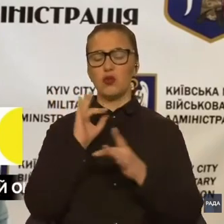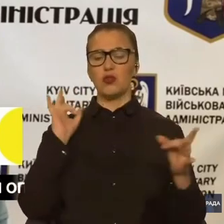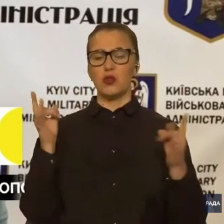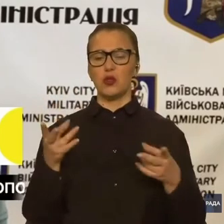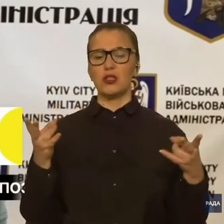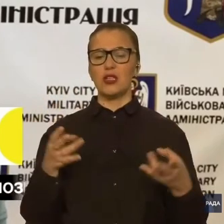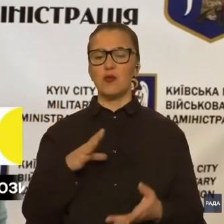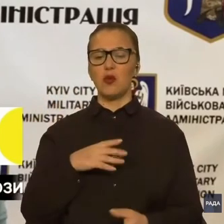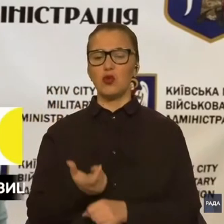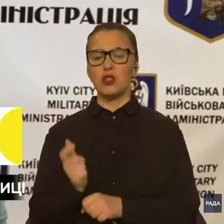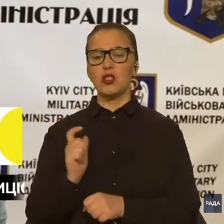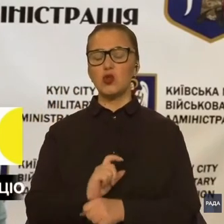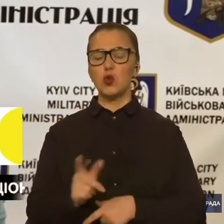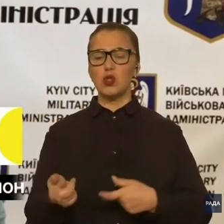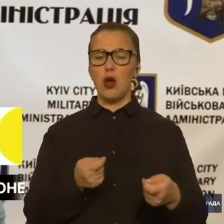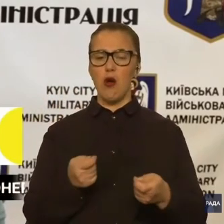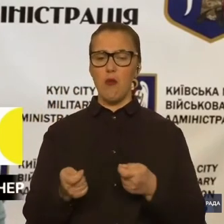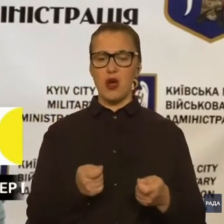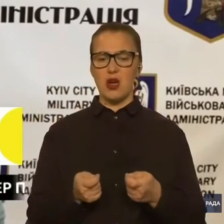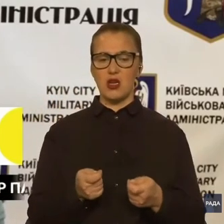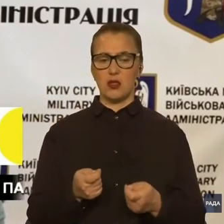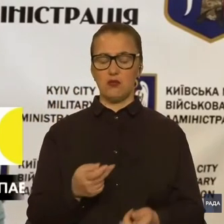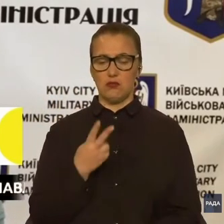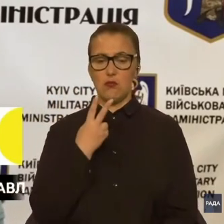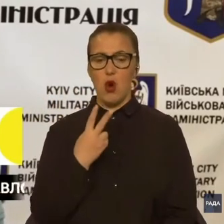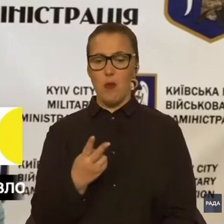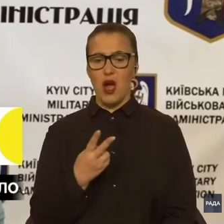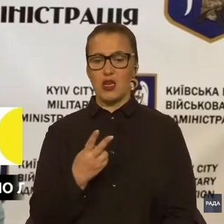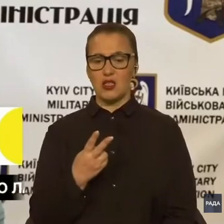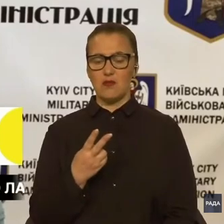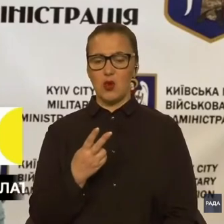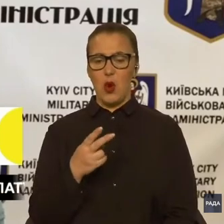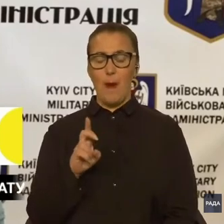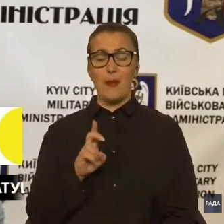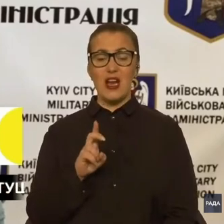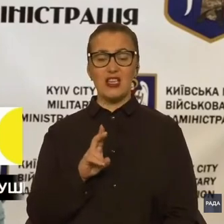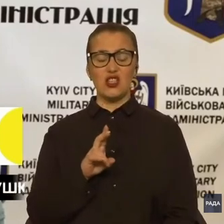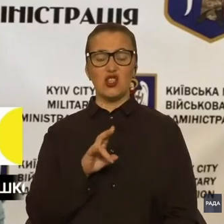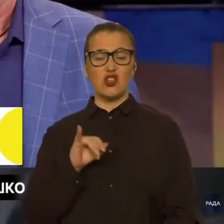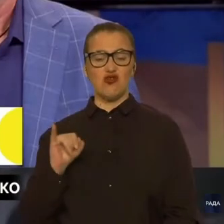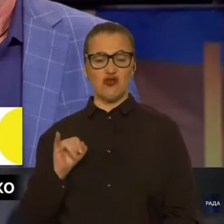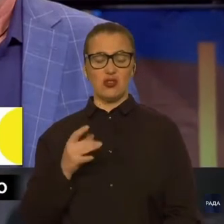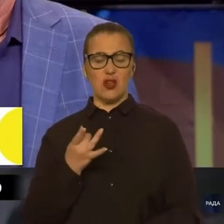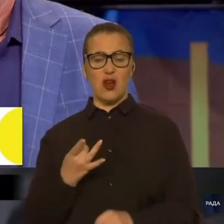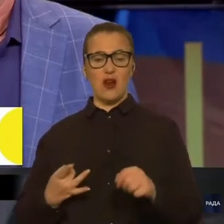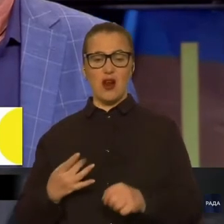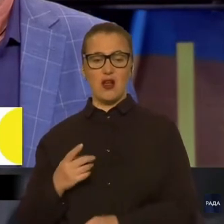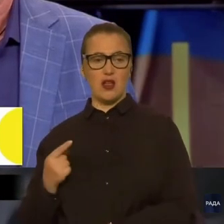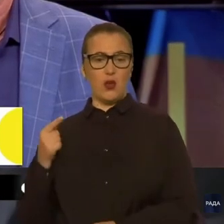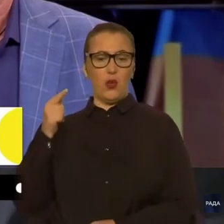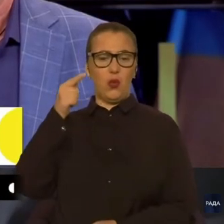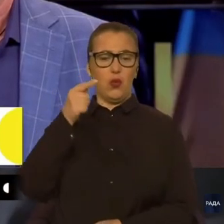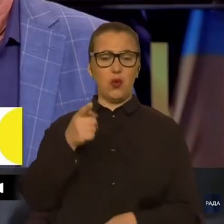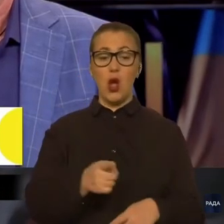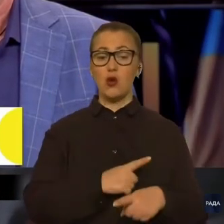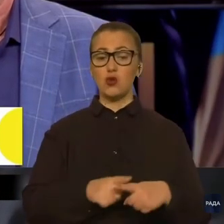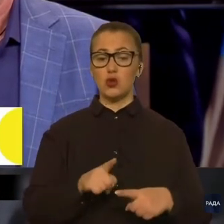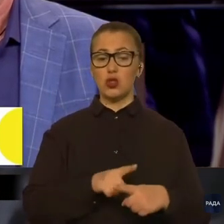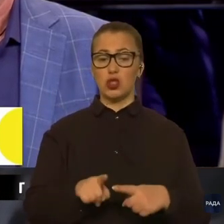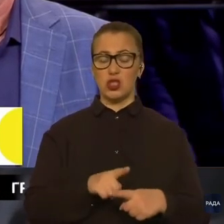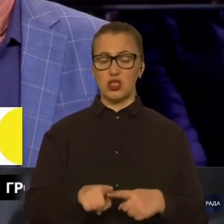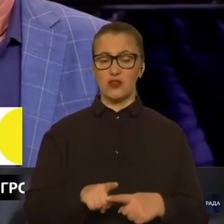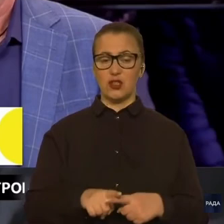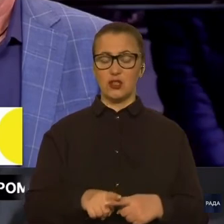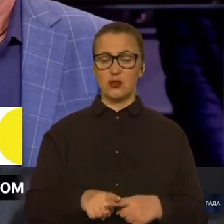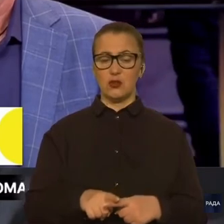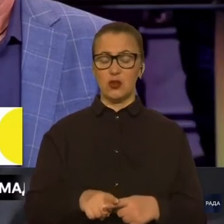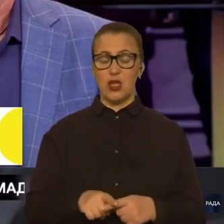особливо обережним, тому що, як ми бачимо, балістичні ракети летять дуже швидко, і час оголошення